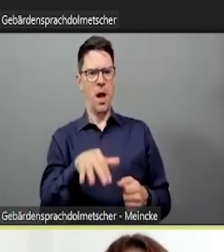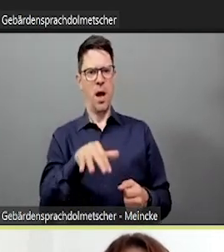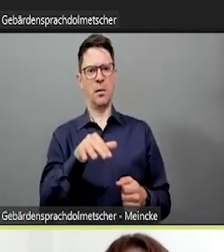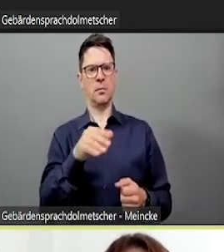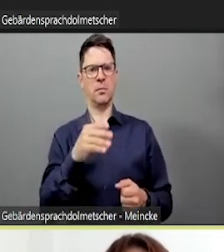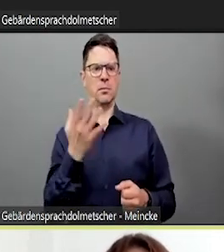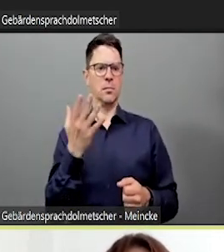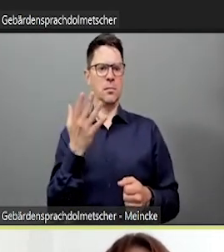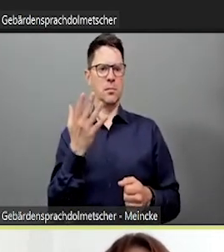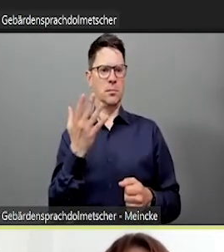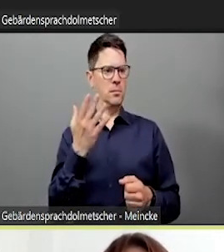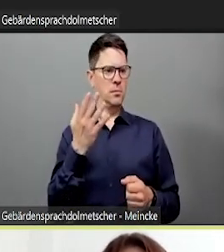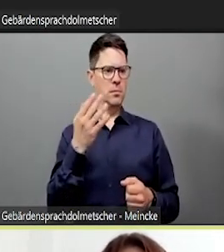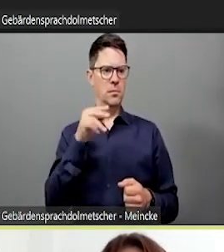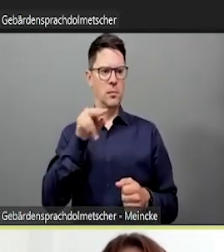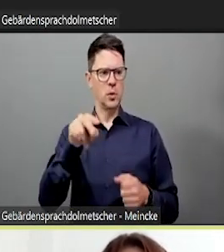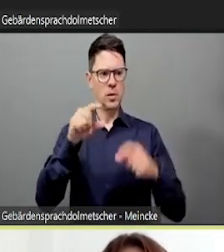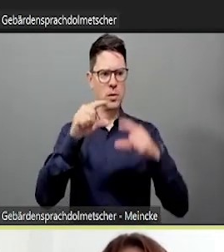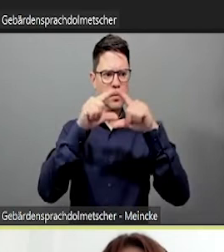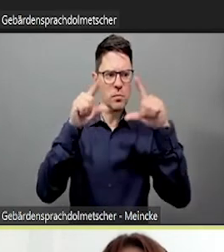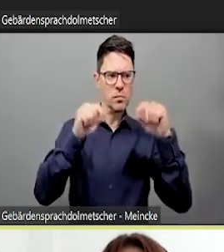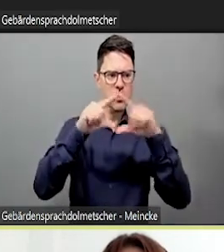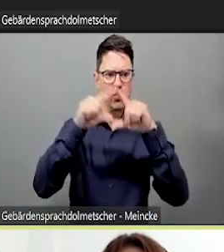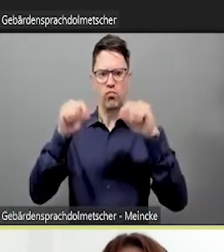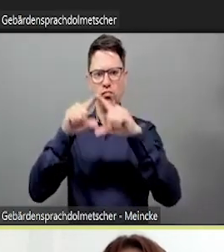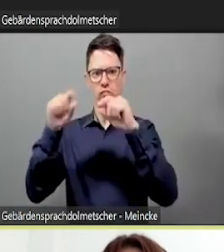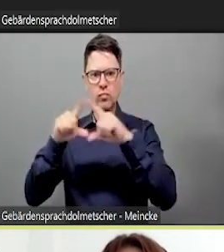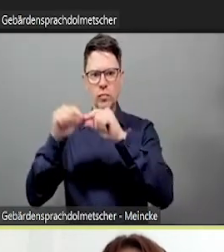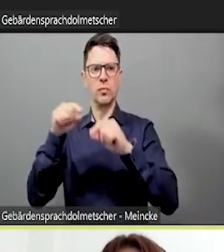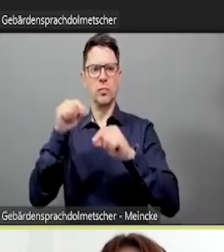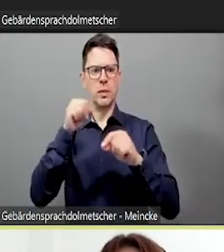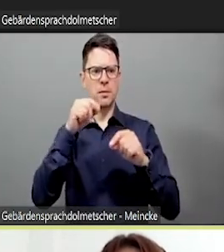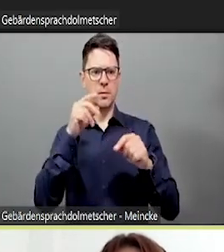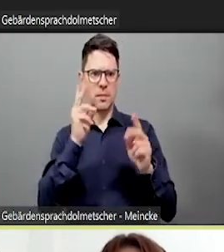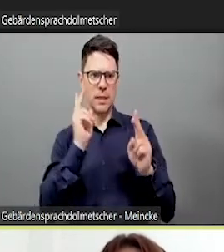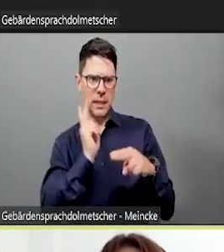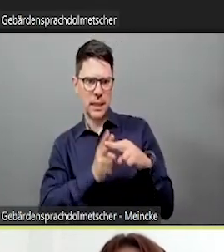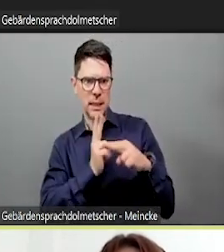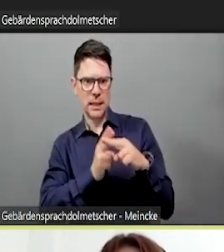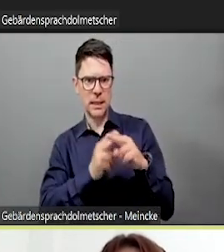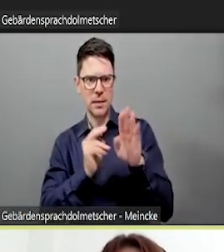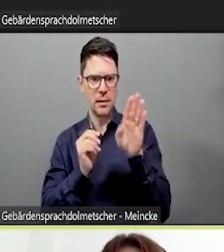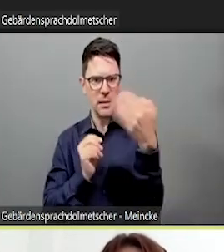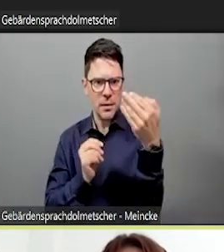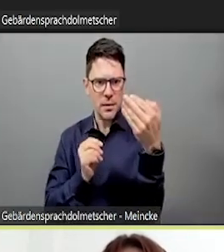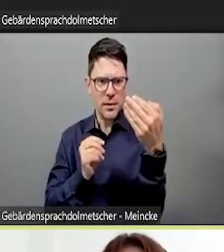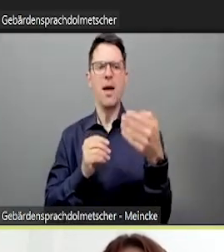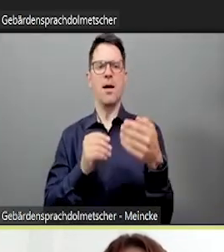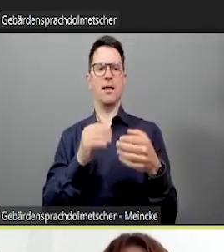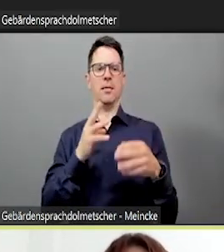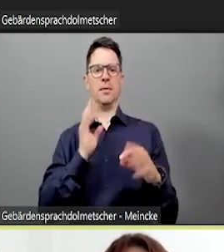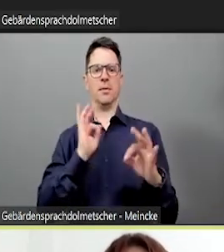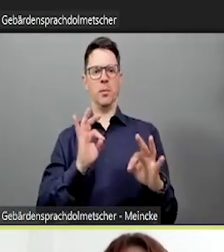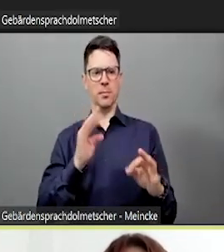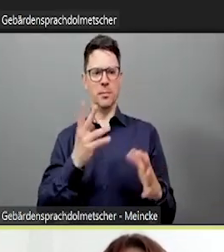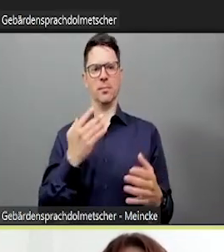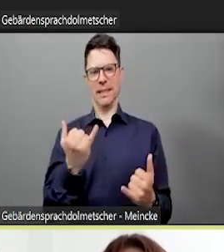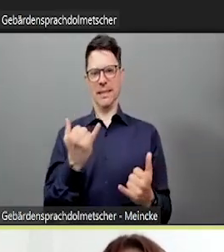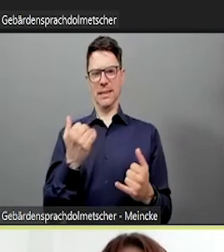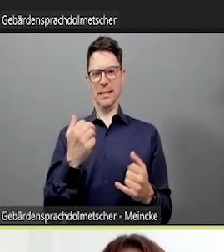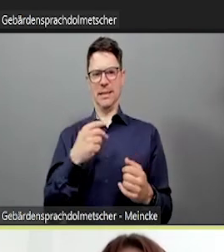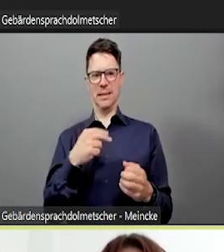wenn